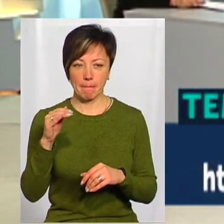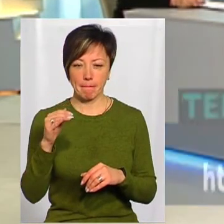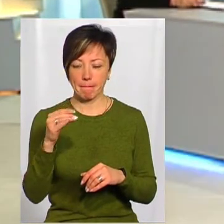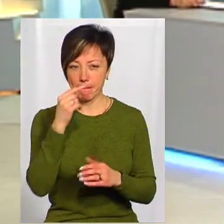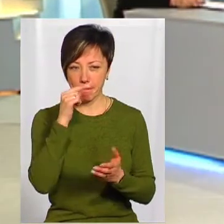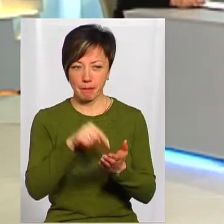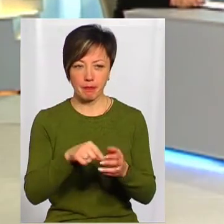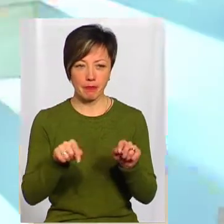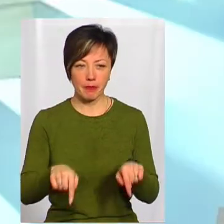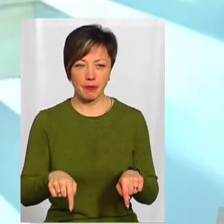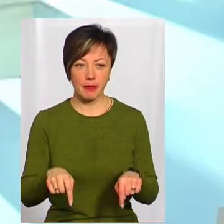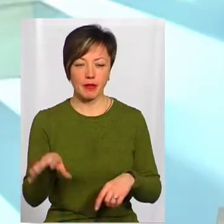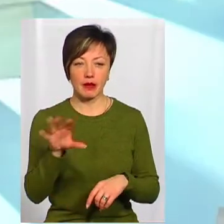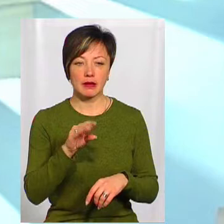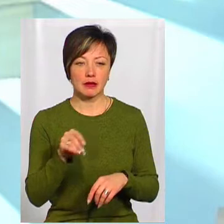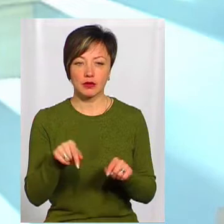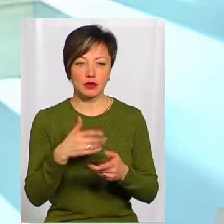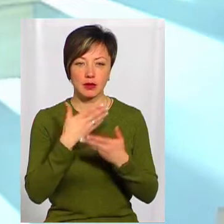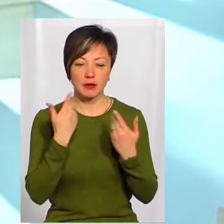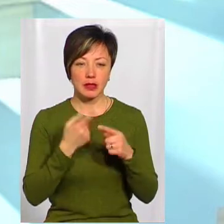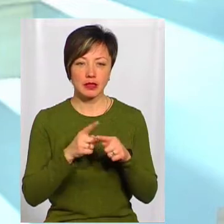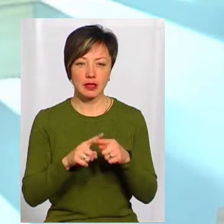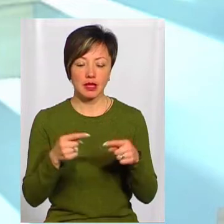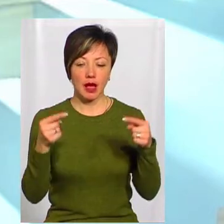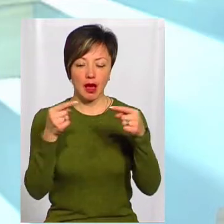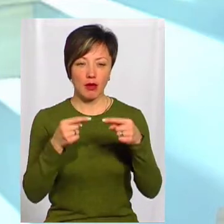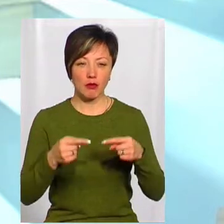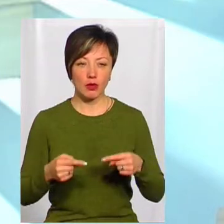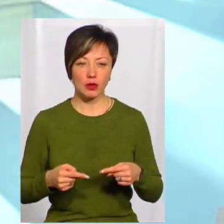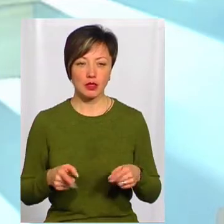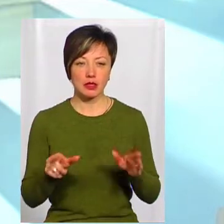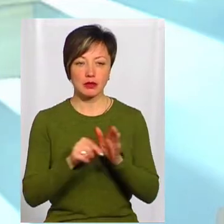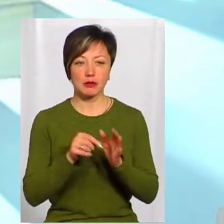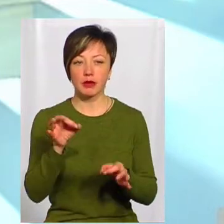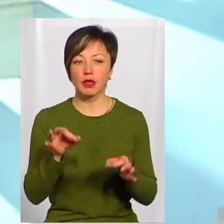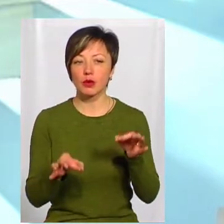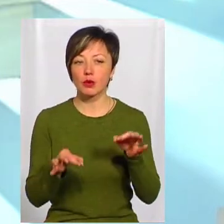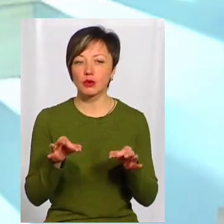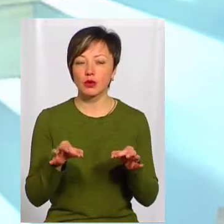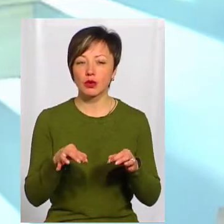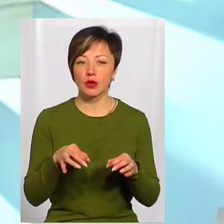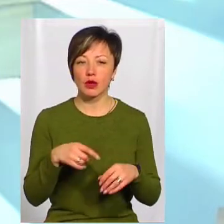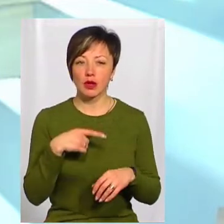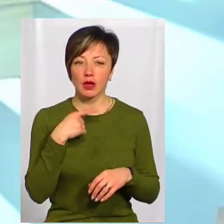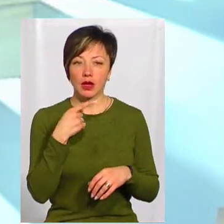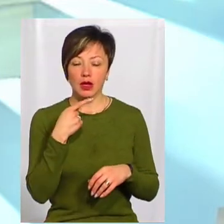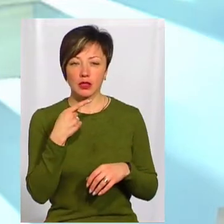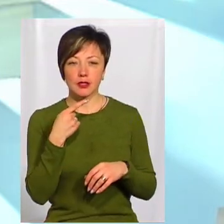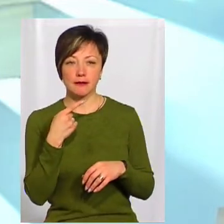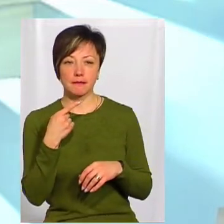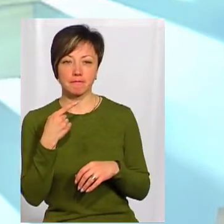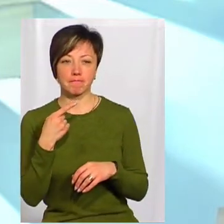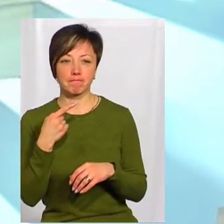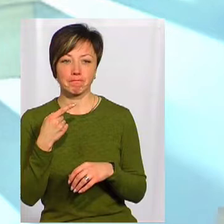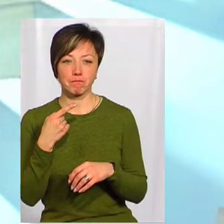а вони йдуть сюди всі, в них нема тут цієї гармонії з природою. тому плані, кожен хижак має мати